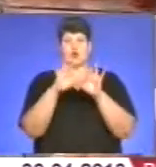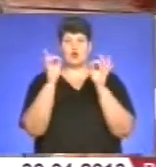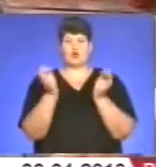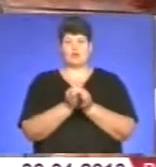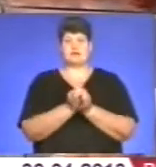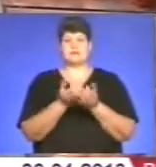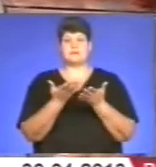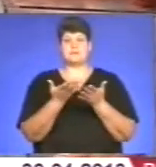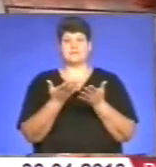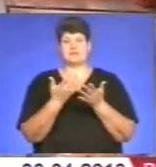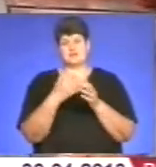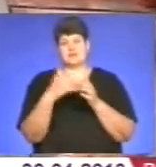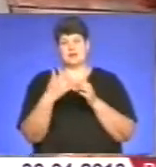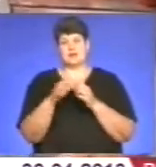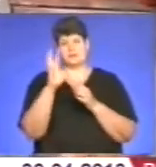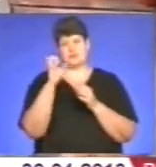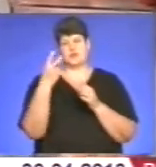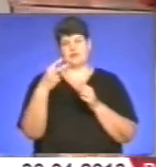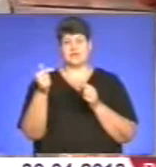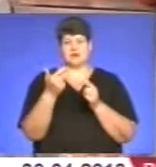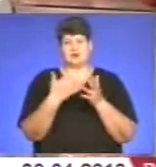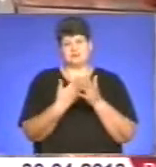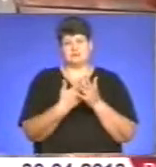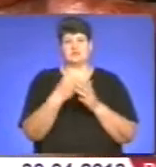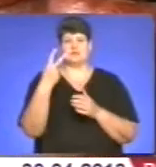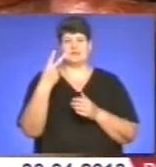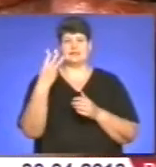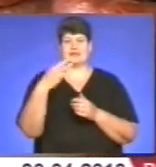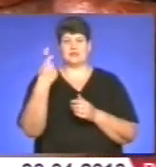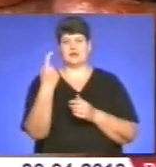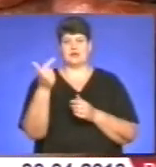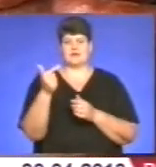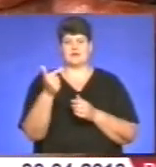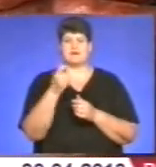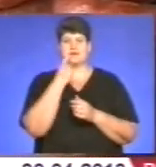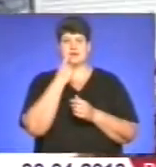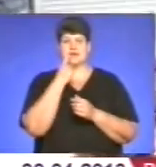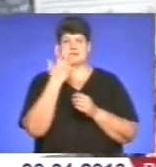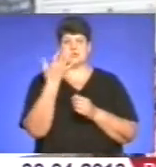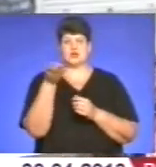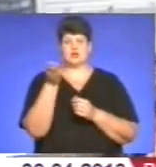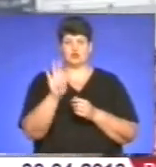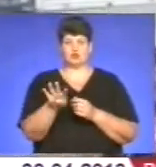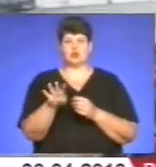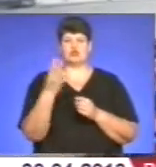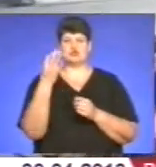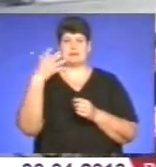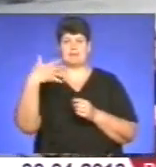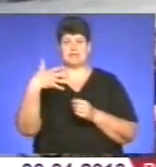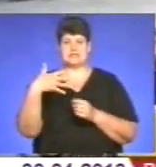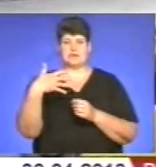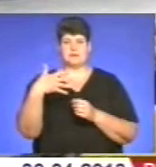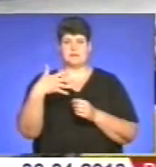домашнє, кільце – в середньому 520 грам – 31 гривня. Яйця домашні – 5 штук – 4,50 гривень.